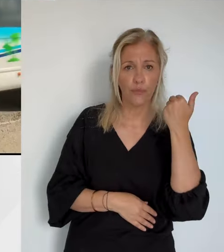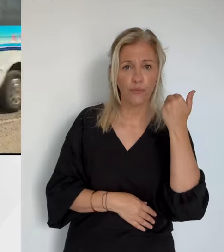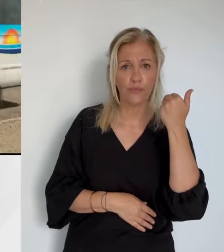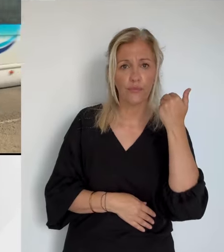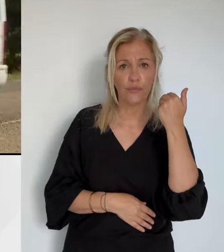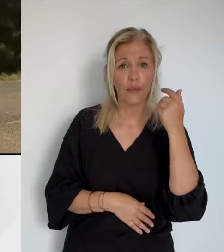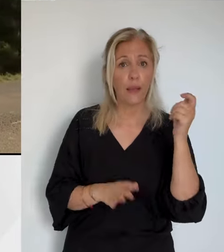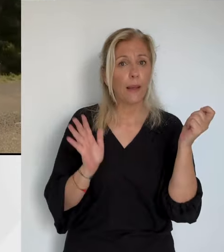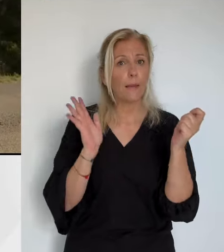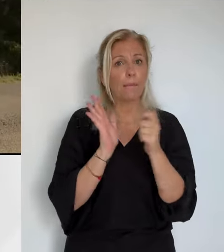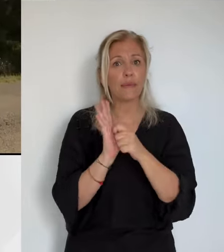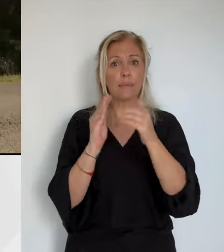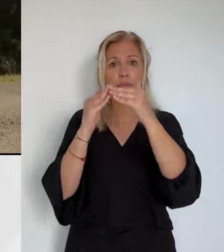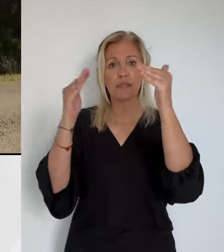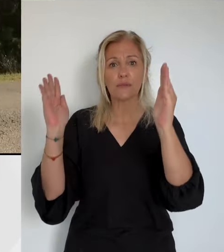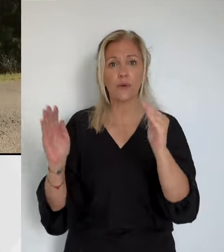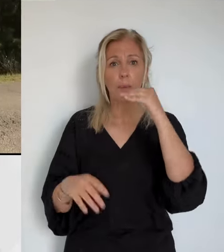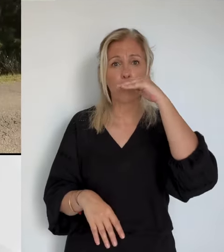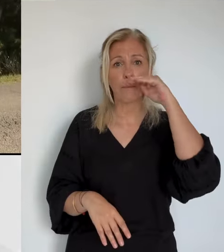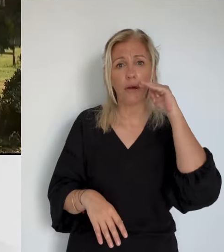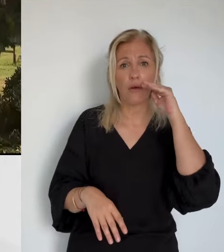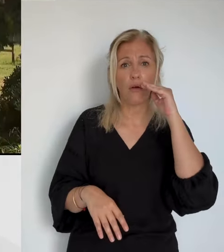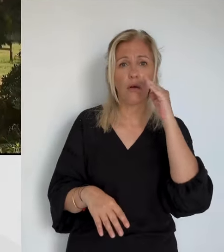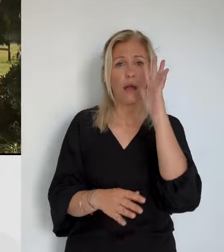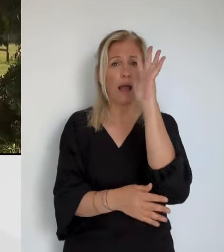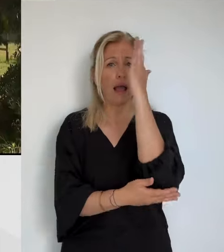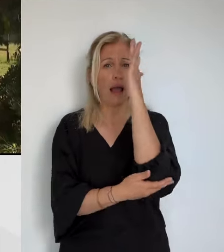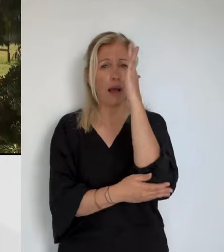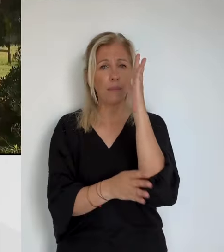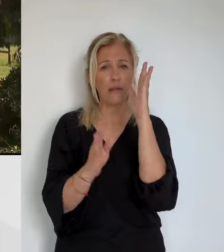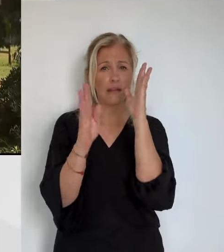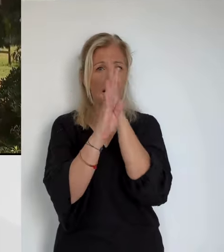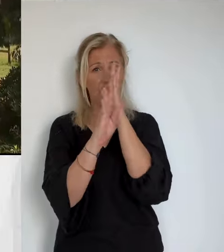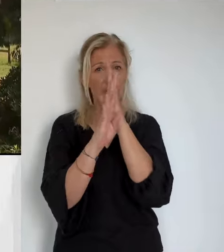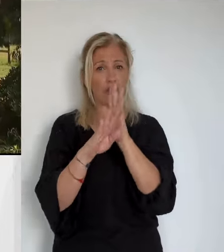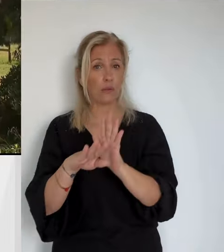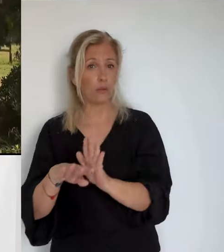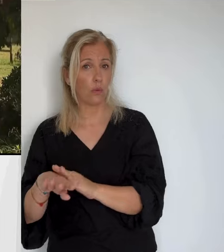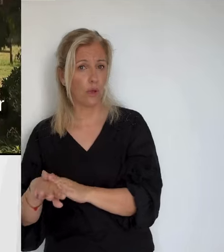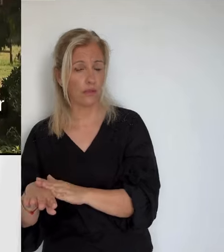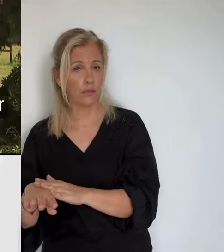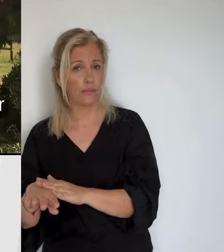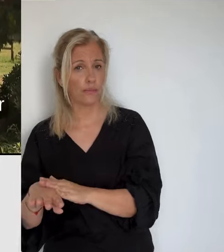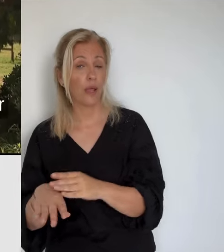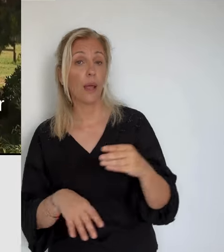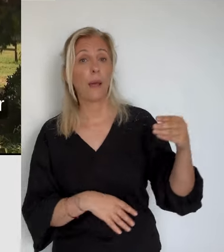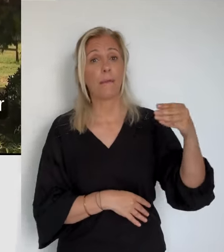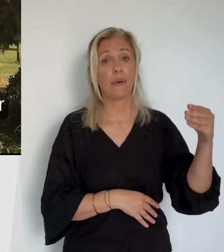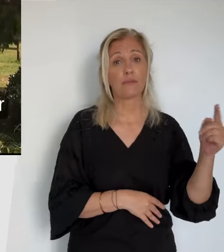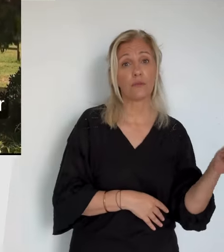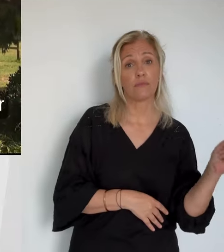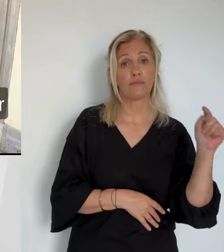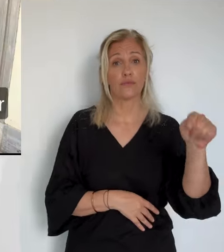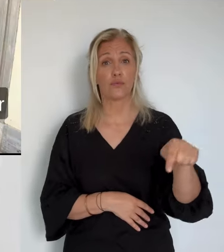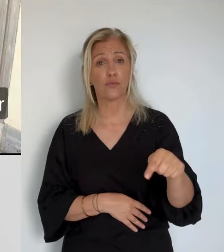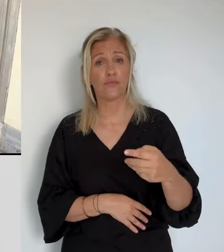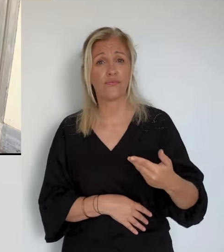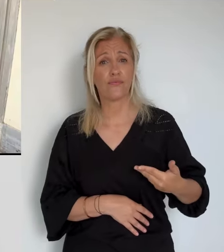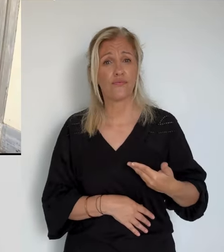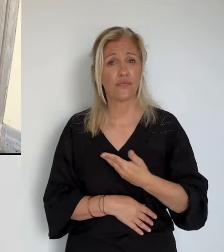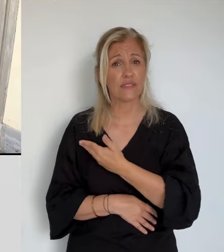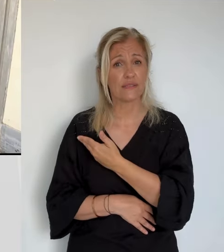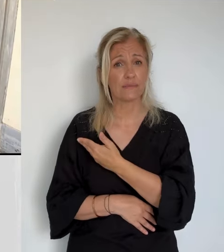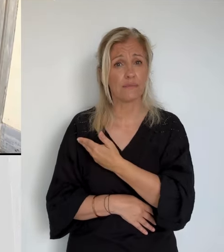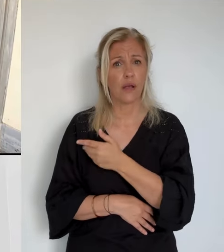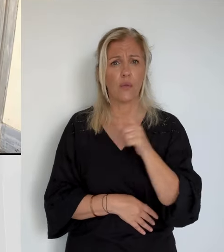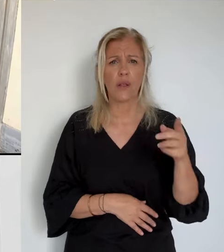auditions des témoins et l'interrogatoire de l'accusé. Tout a commencé dans le chalet principal des parents à droite de cette image cachée par les arbres. C